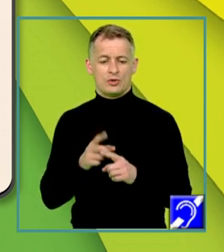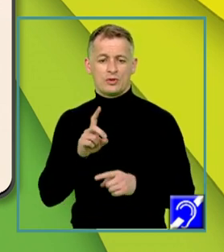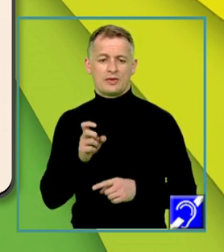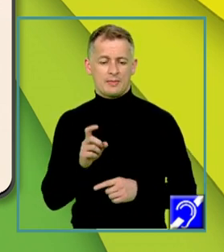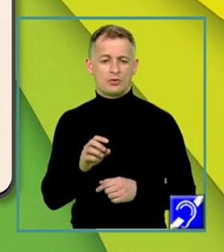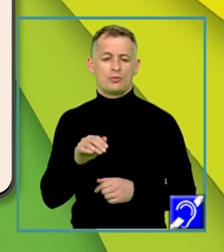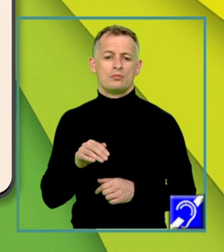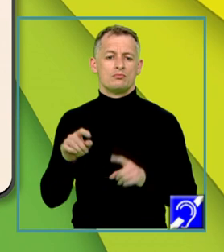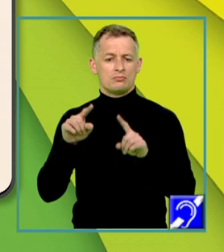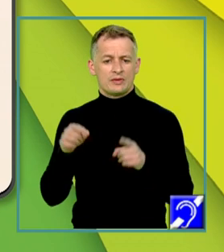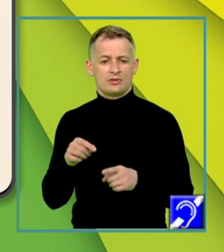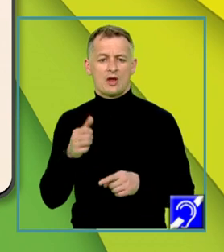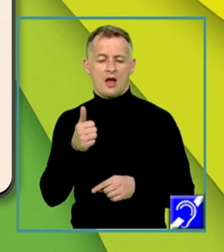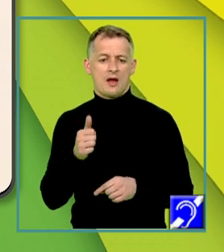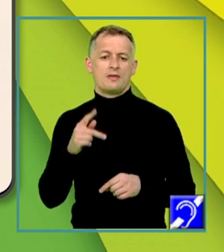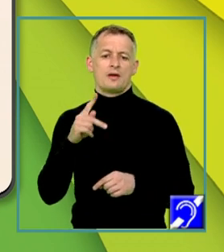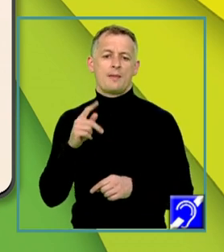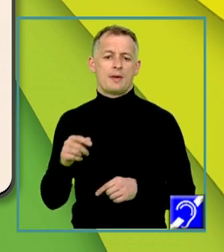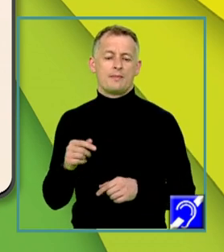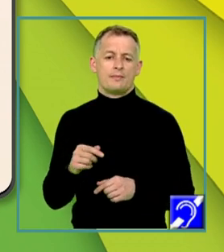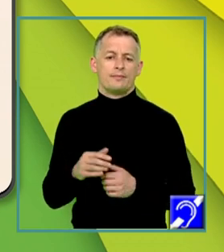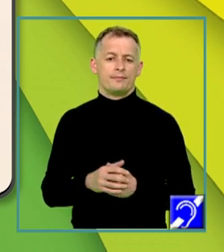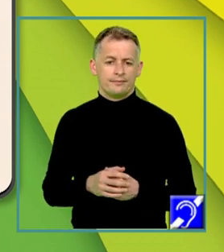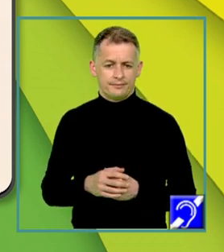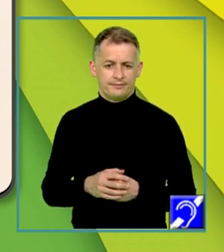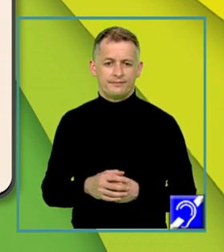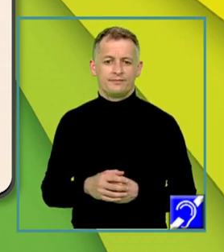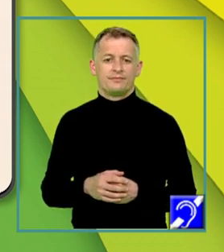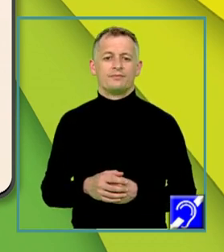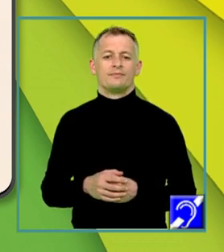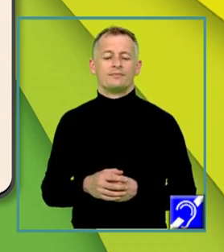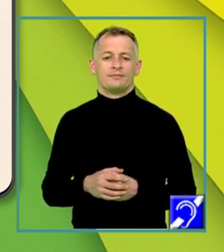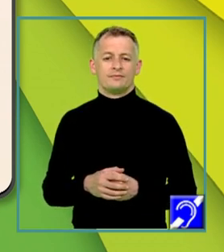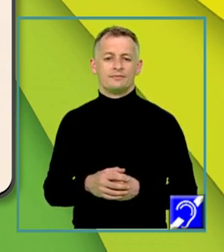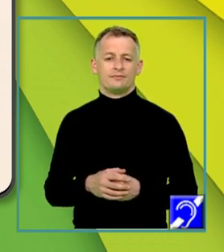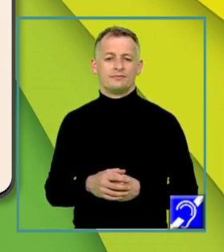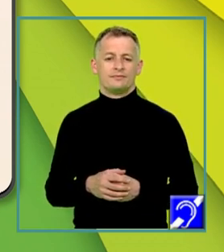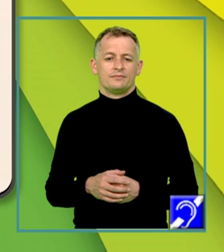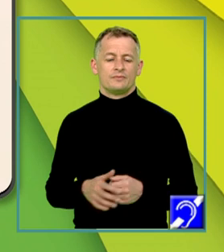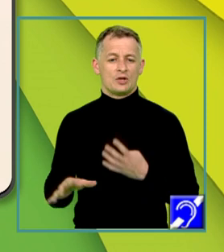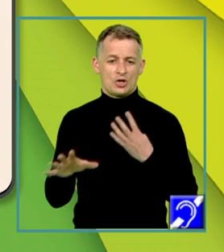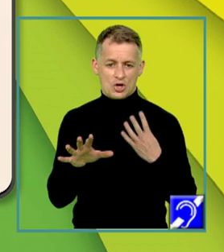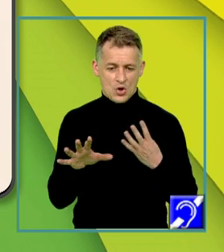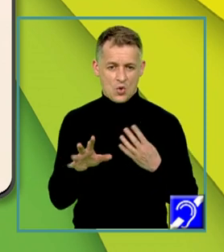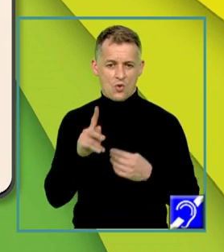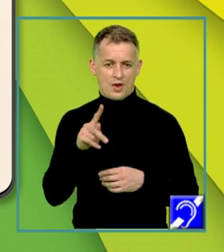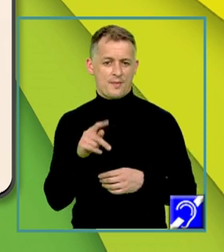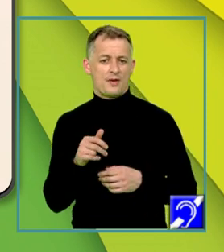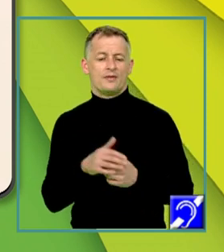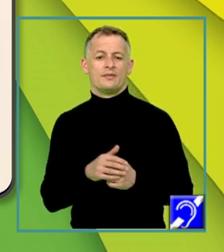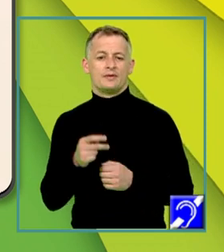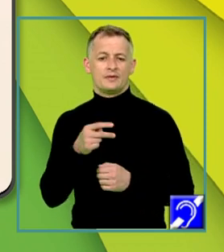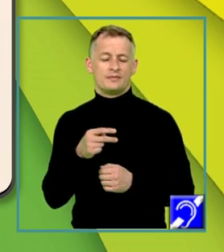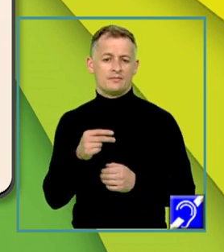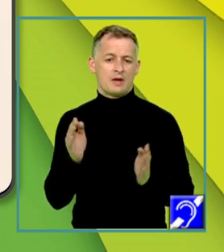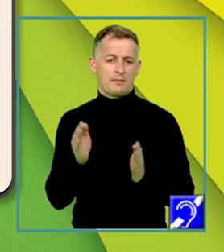de k mai mic sau egal decât 36, echivalent cu 9k pătrat mai mic sau egal decât